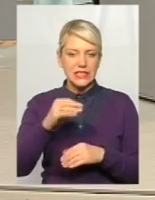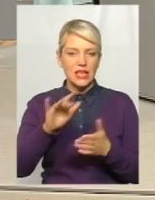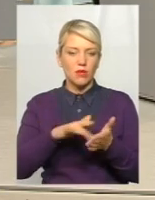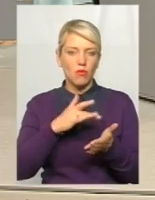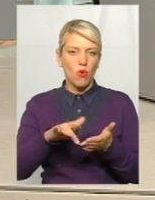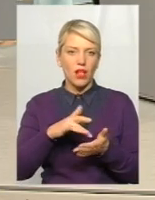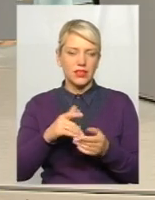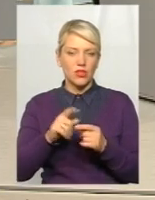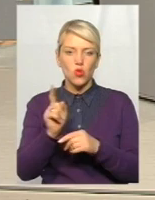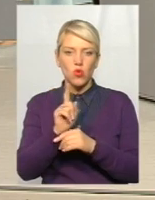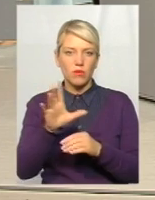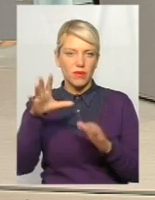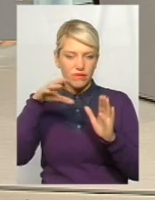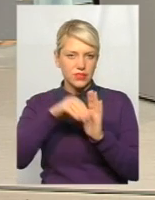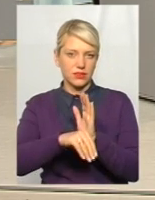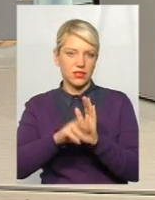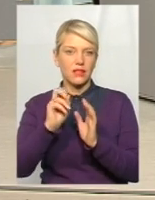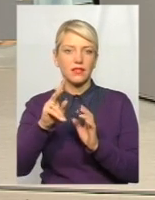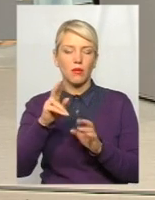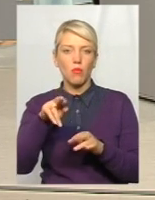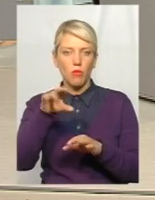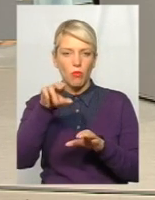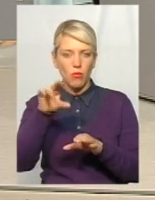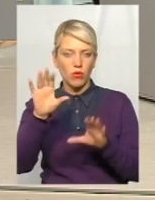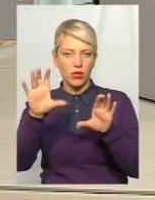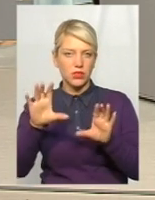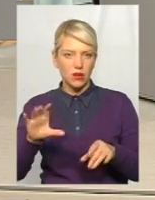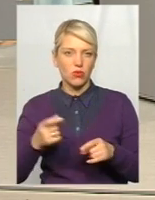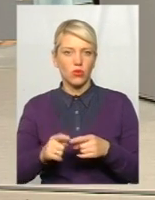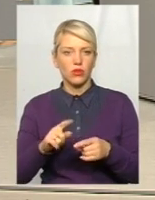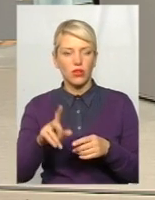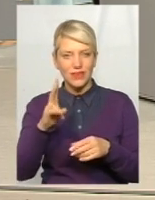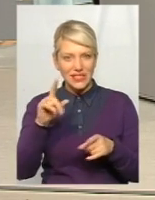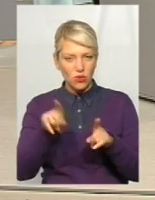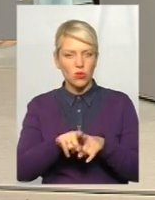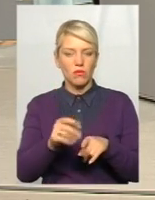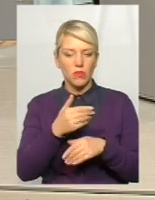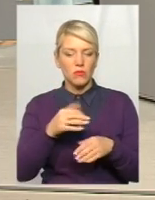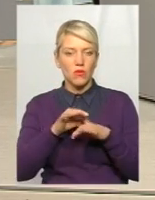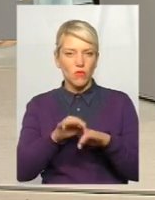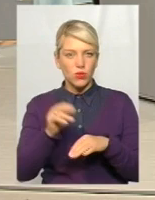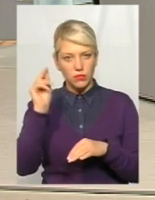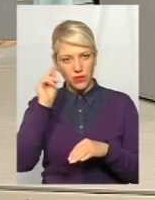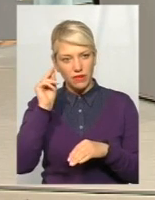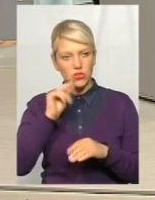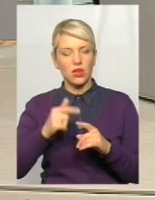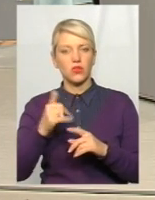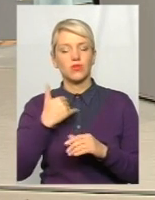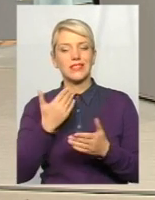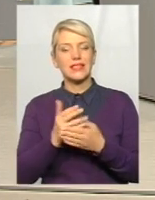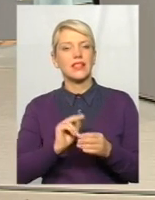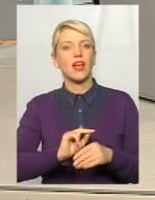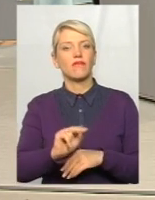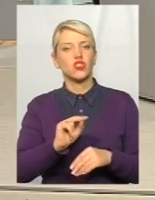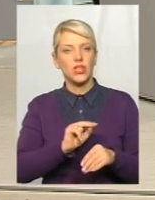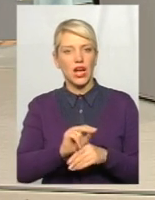закладені законодавством. Але ми все одно проводимо спрежне навчання, у нас є ряд напрямків навчання, крім того, ми вже